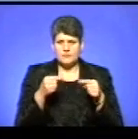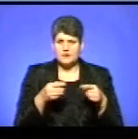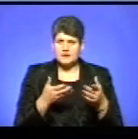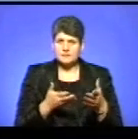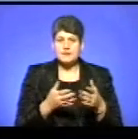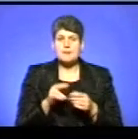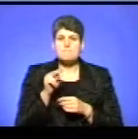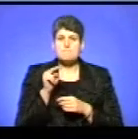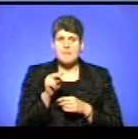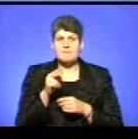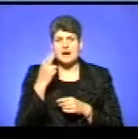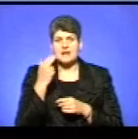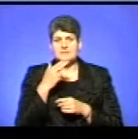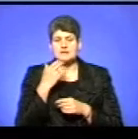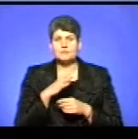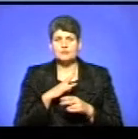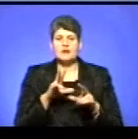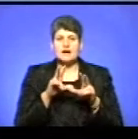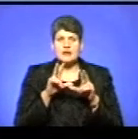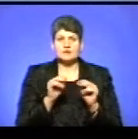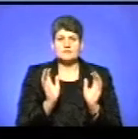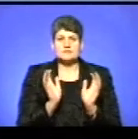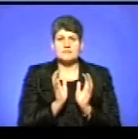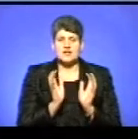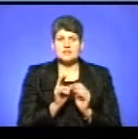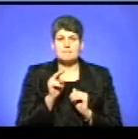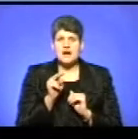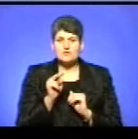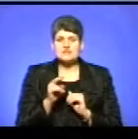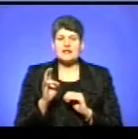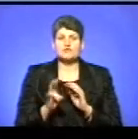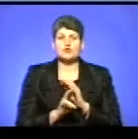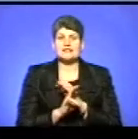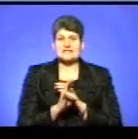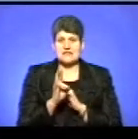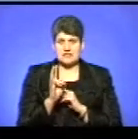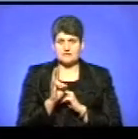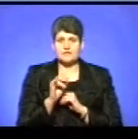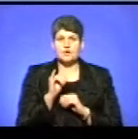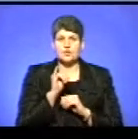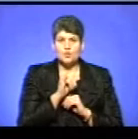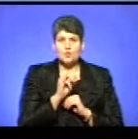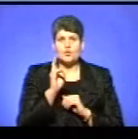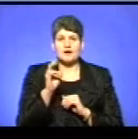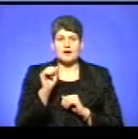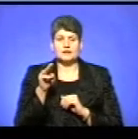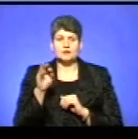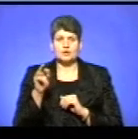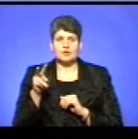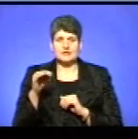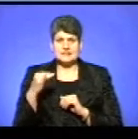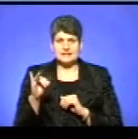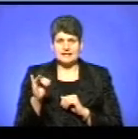Папа Римський виступав гарантом збереження православної церкви у католицькій державі. Як це